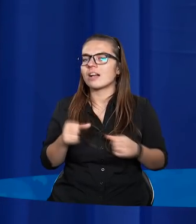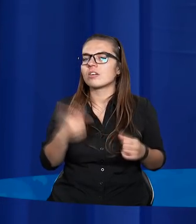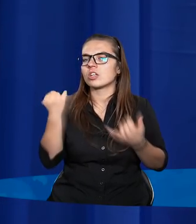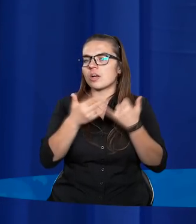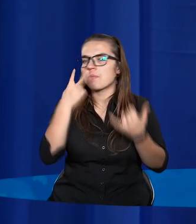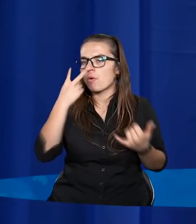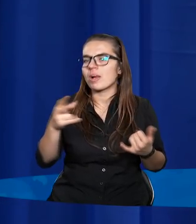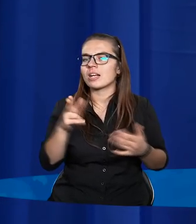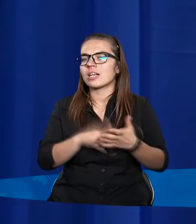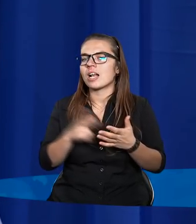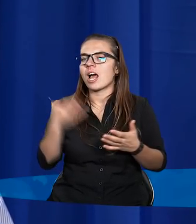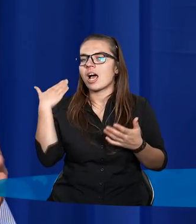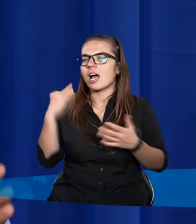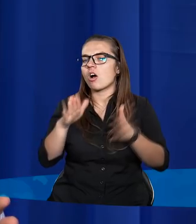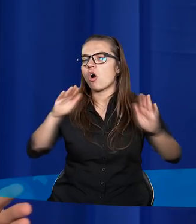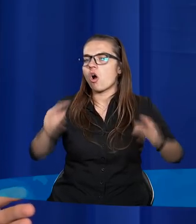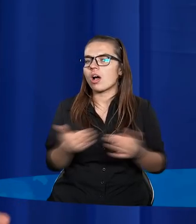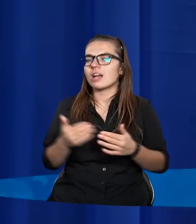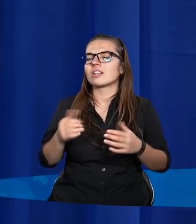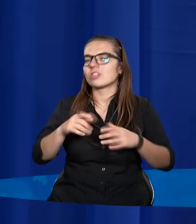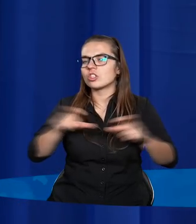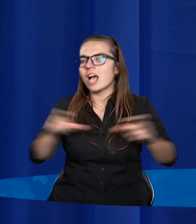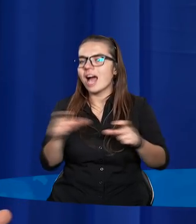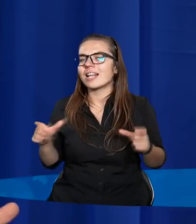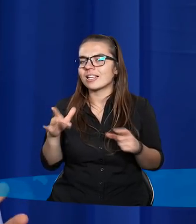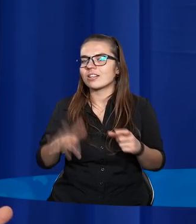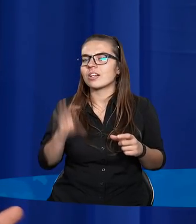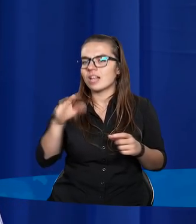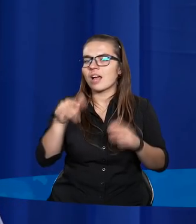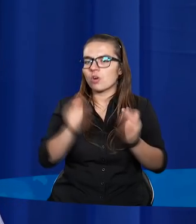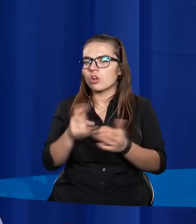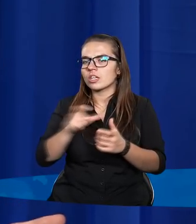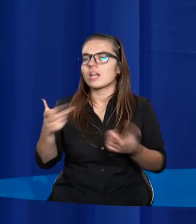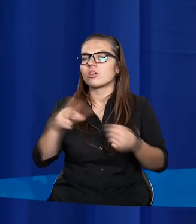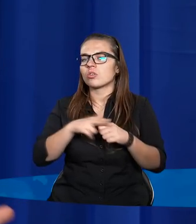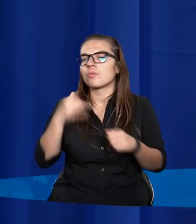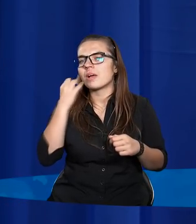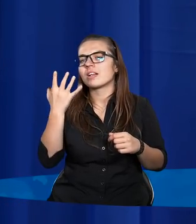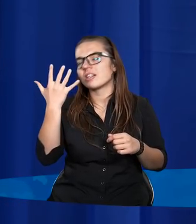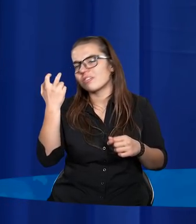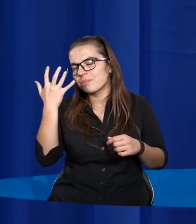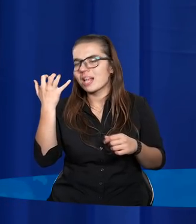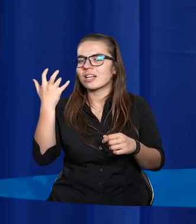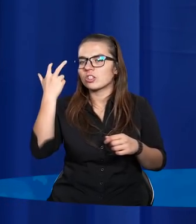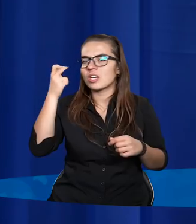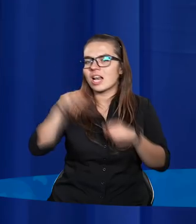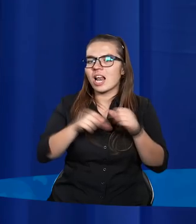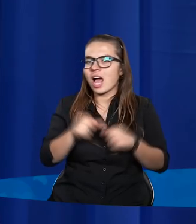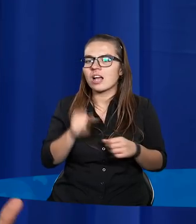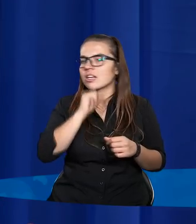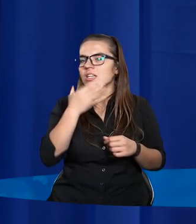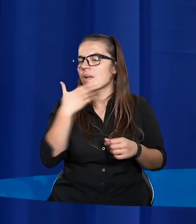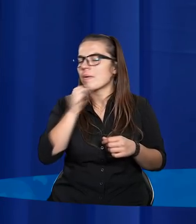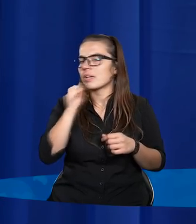jeżeli popatrzymy na przykład na konkretne okresy czasu, były takie okresy, które trwały pięćset, trzysta lat i nie mamy